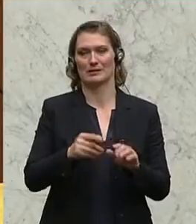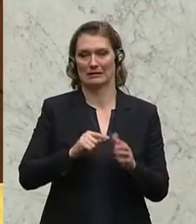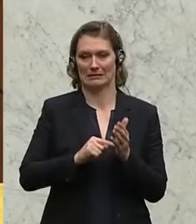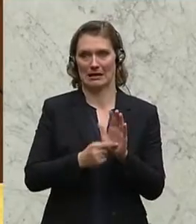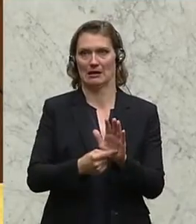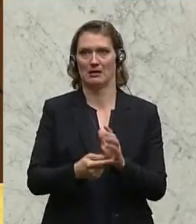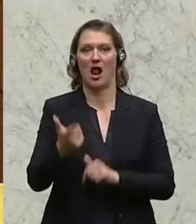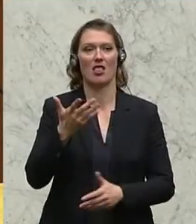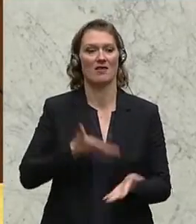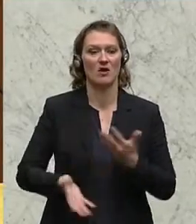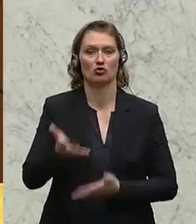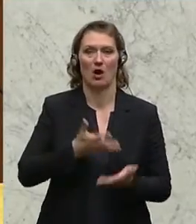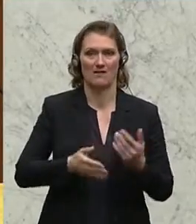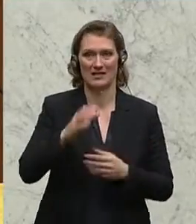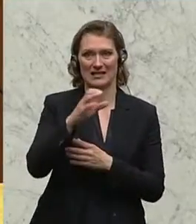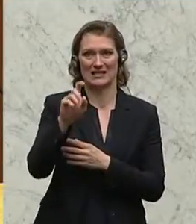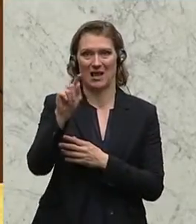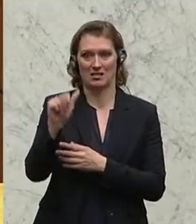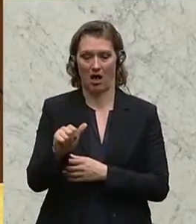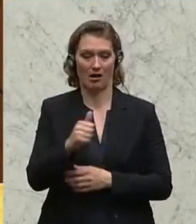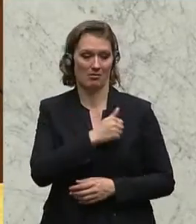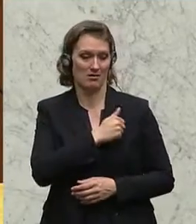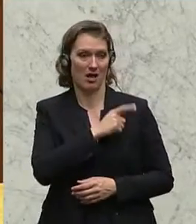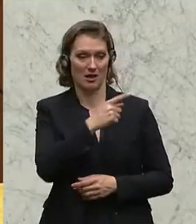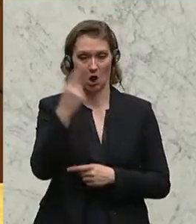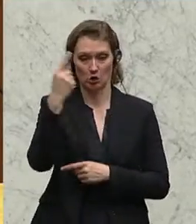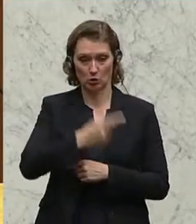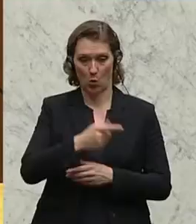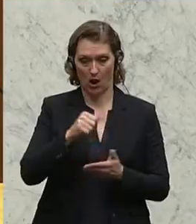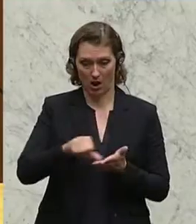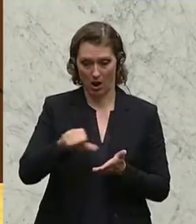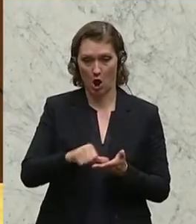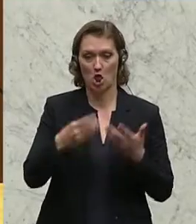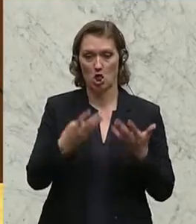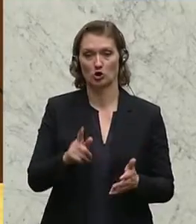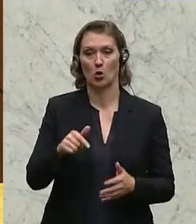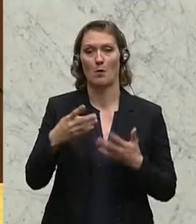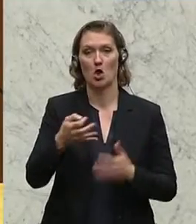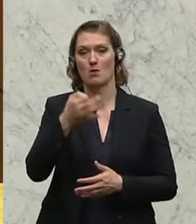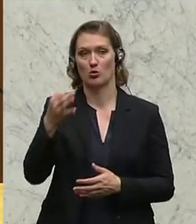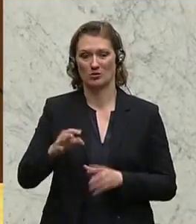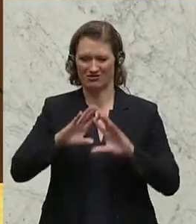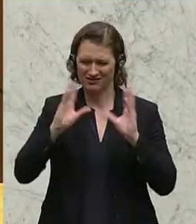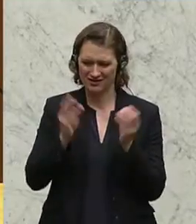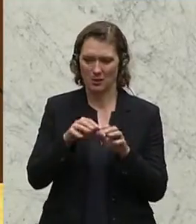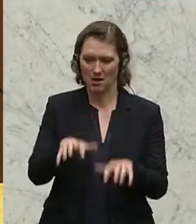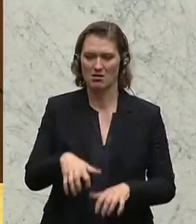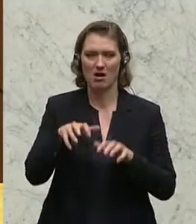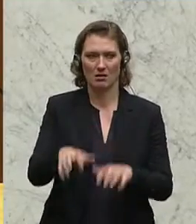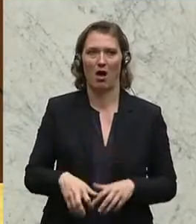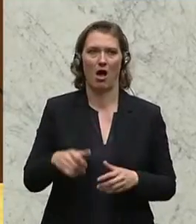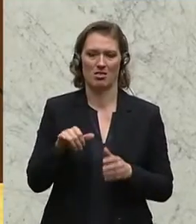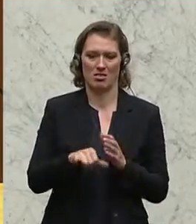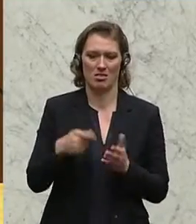Aus dem Landwirtschaftsbereich CETA. Kanada wird die Zölle für 90,9 Prozent sämtliche Agrar-Zolltariflinien mit